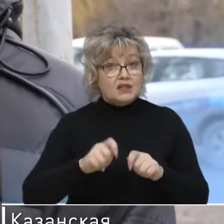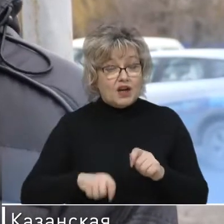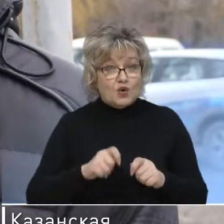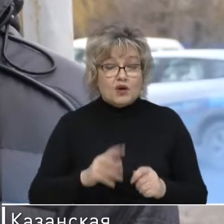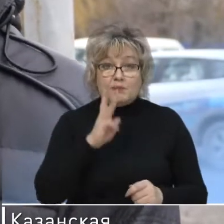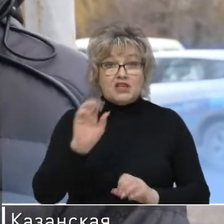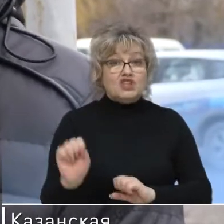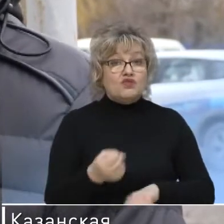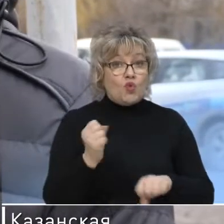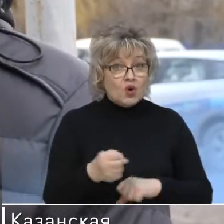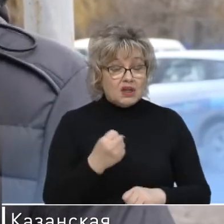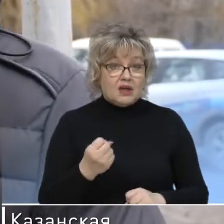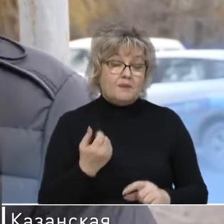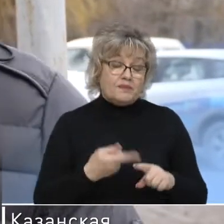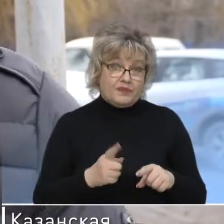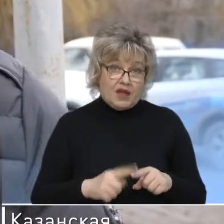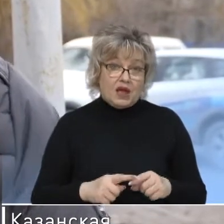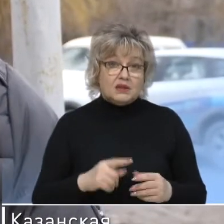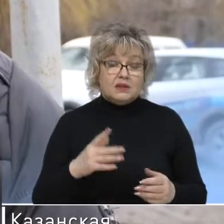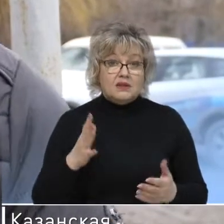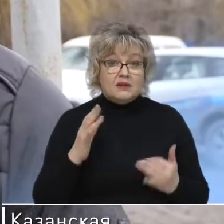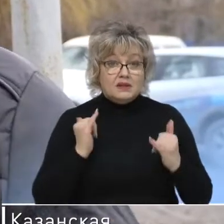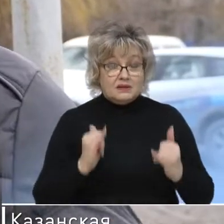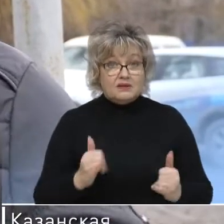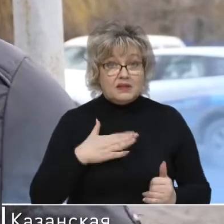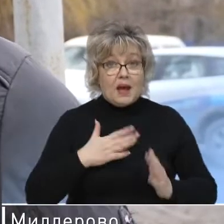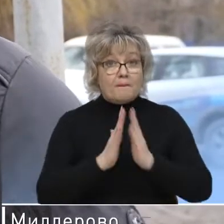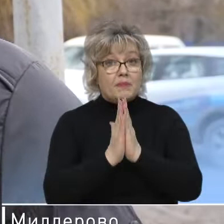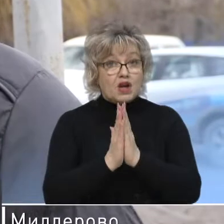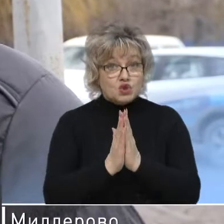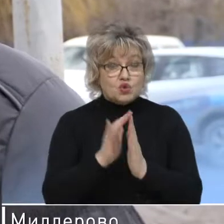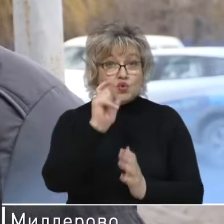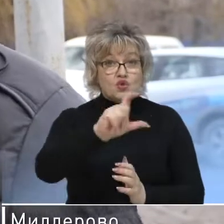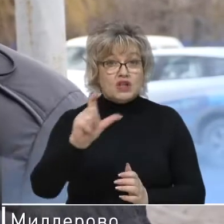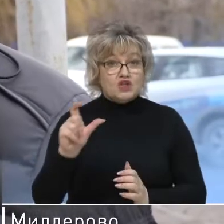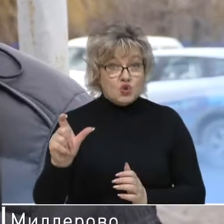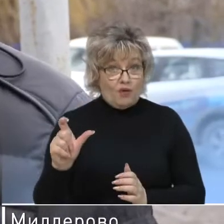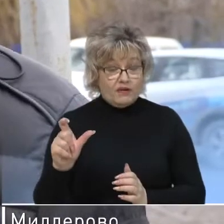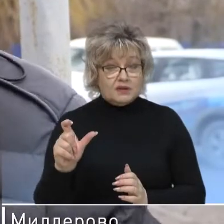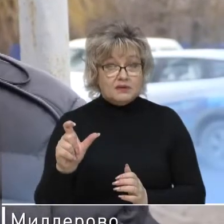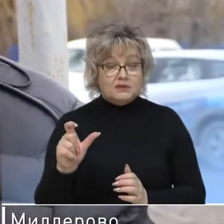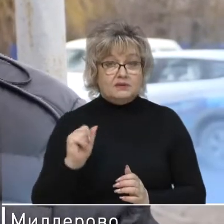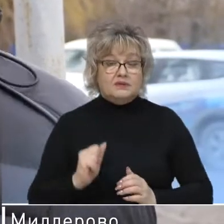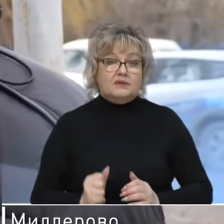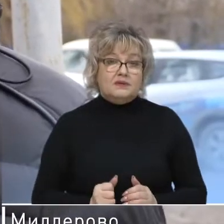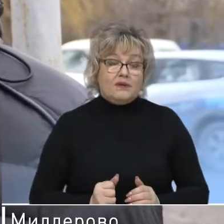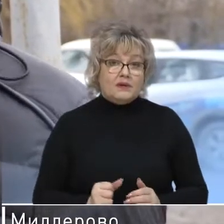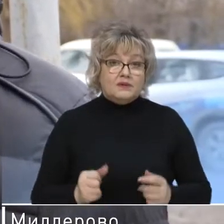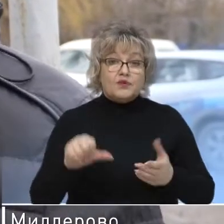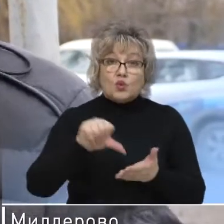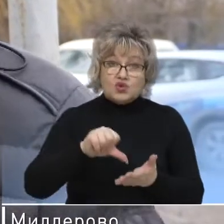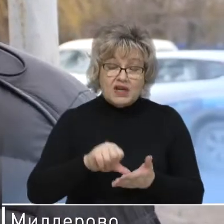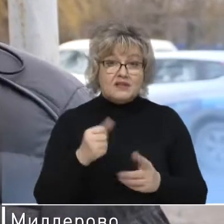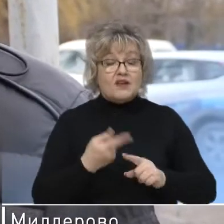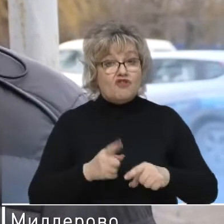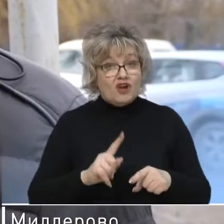платить зарплату дворникам. На это выходит, я для этого прошу жильцов участвовать